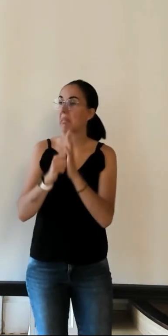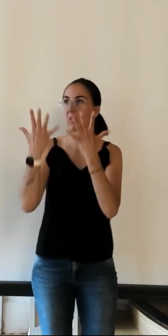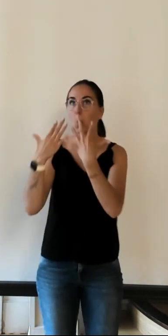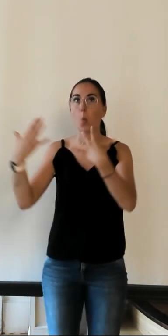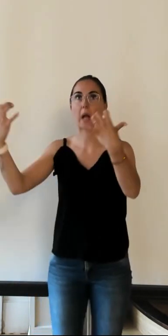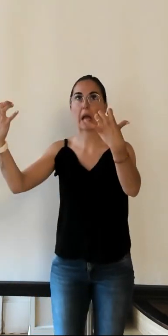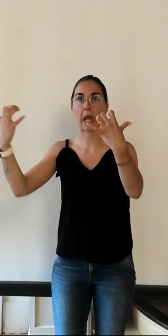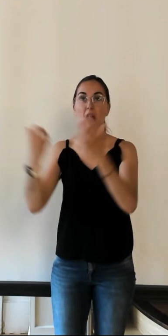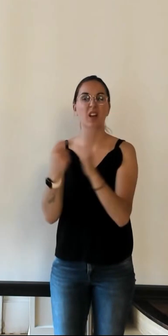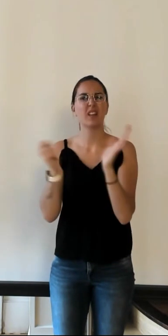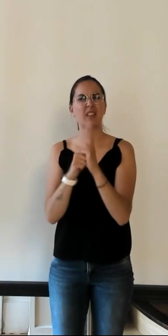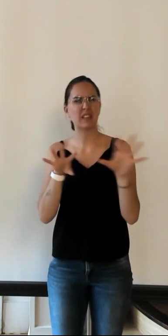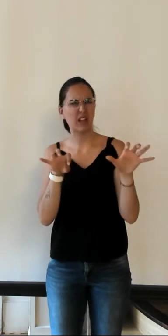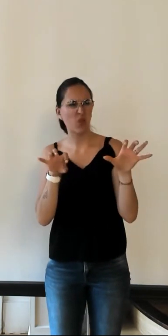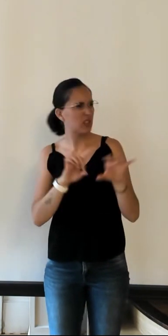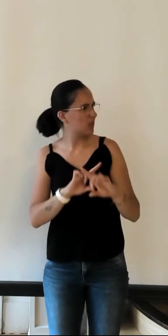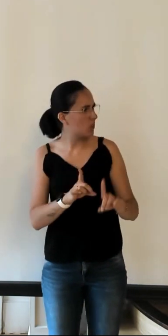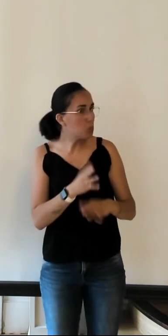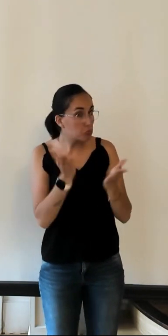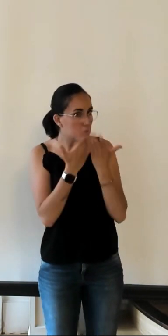'est 90 non je ne pas